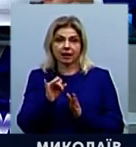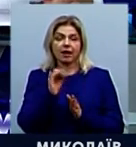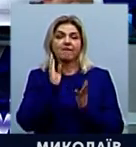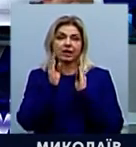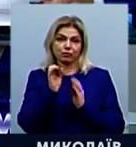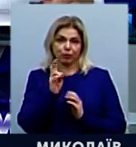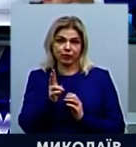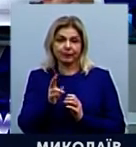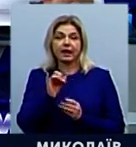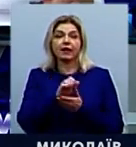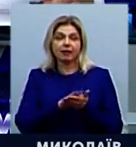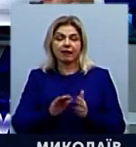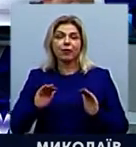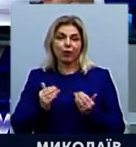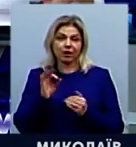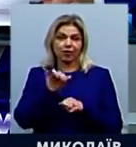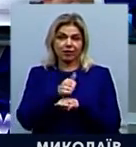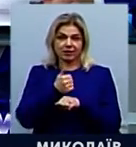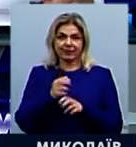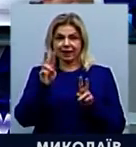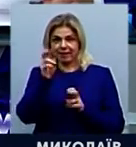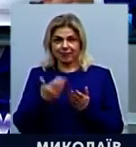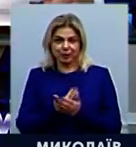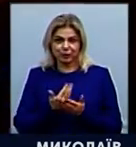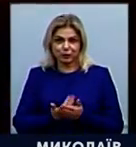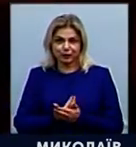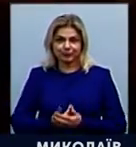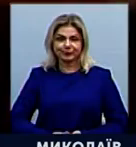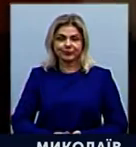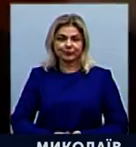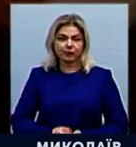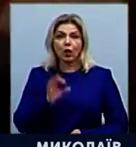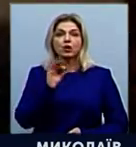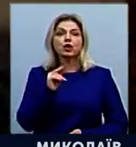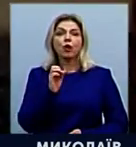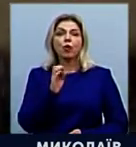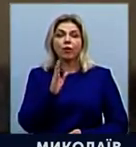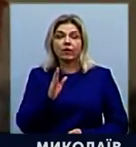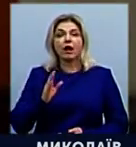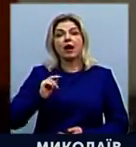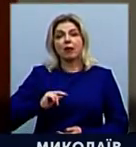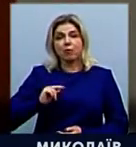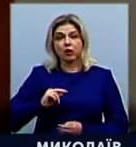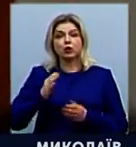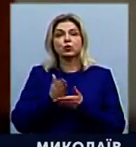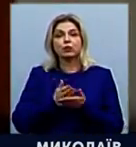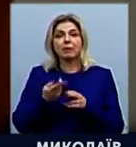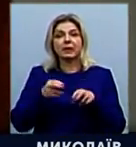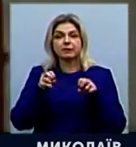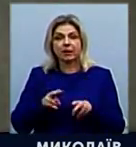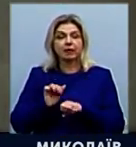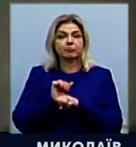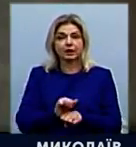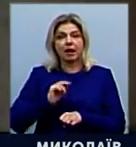Фейсбук. І далі коротко про основні теми випуску. Бочакові співробітники Служби безпеки України пропинили